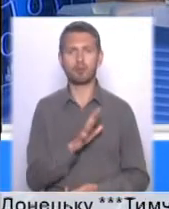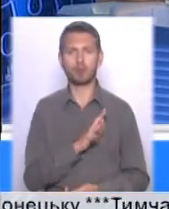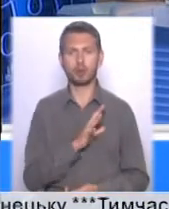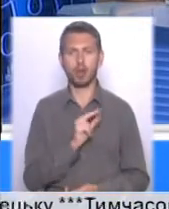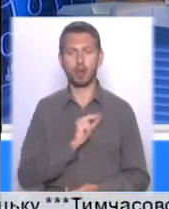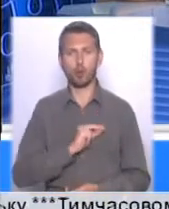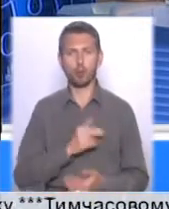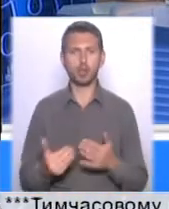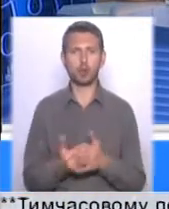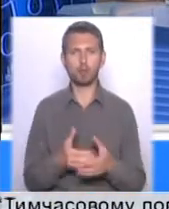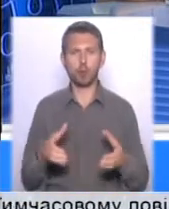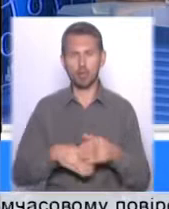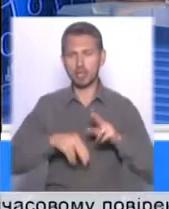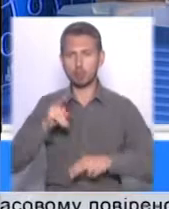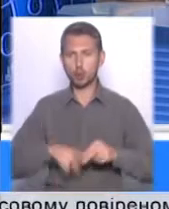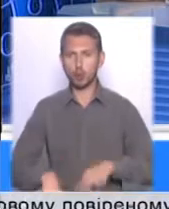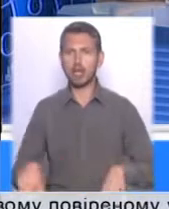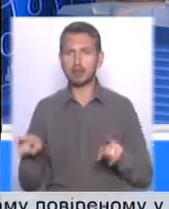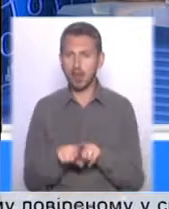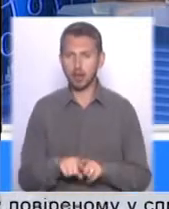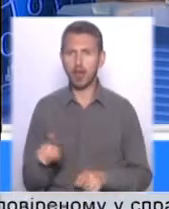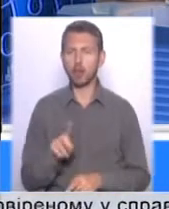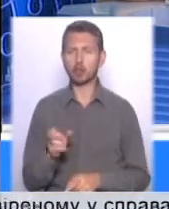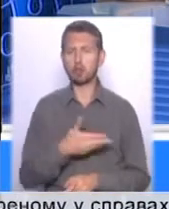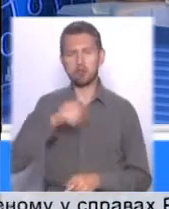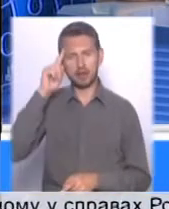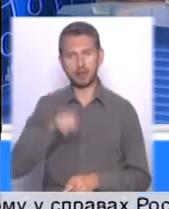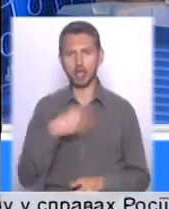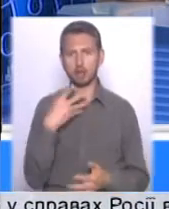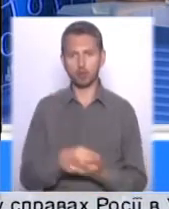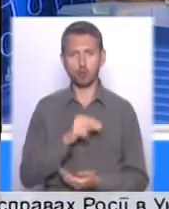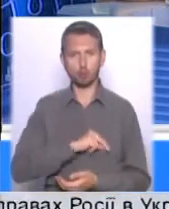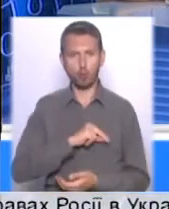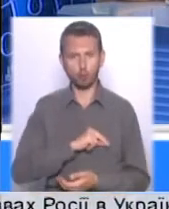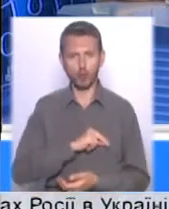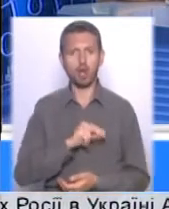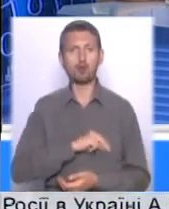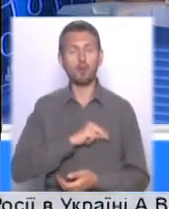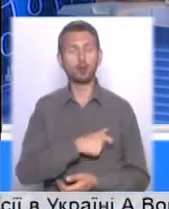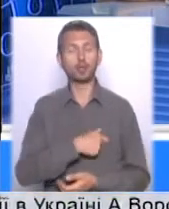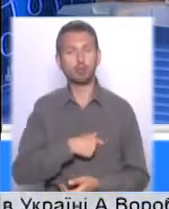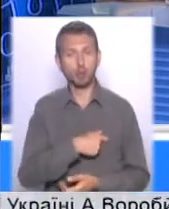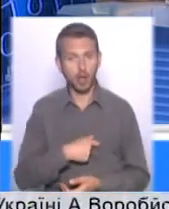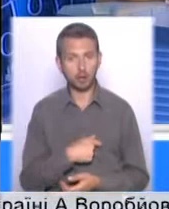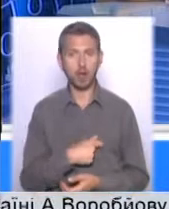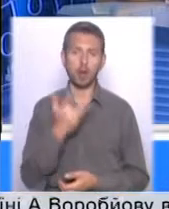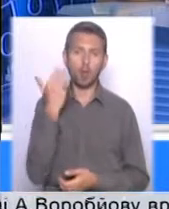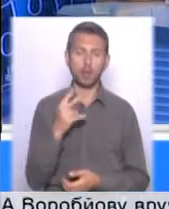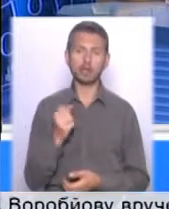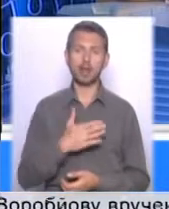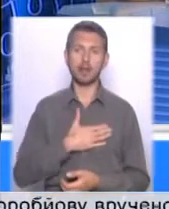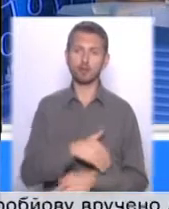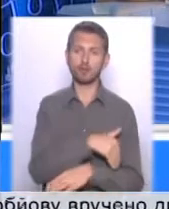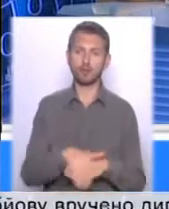нової команди, построєна таким чином, щоб ми знали свою роботу, роботу депутата, коли на нашій